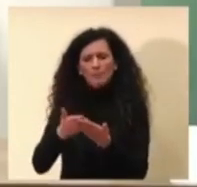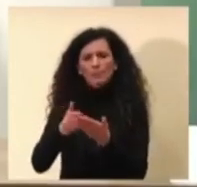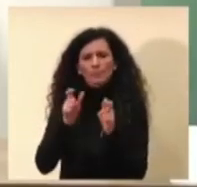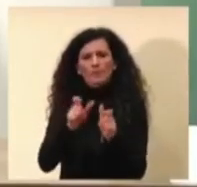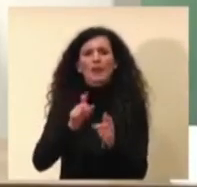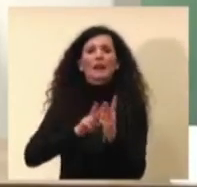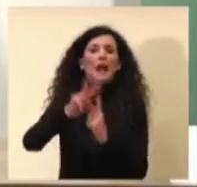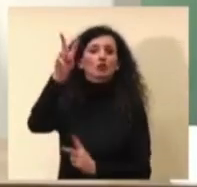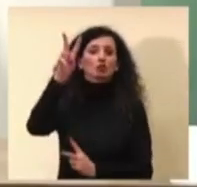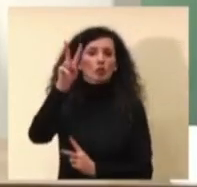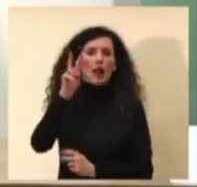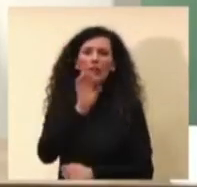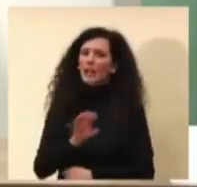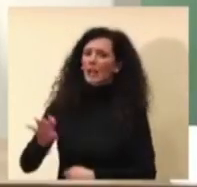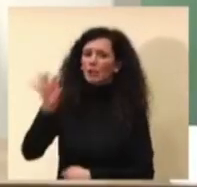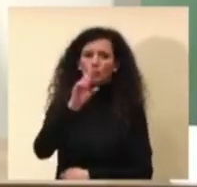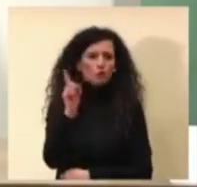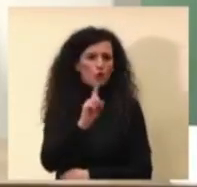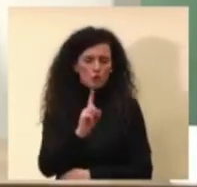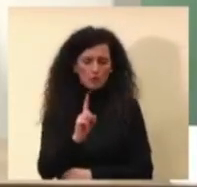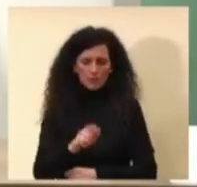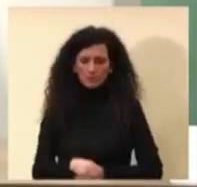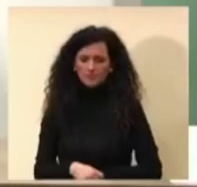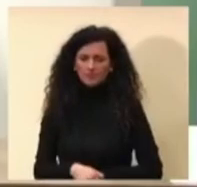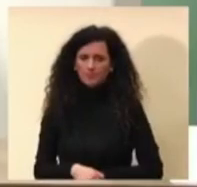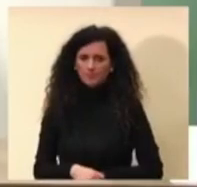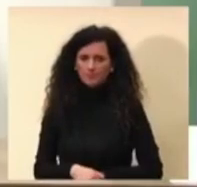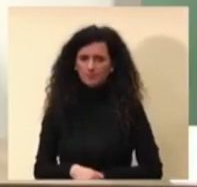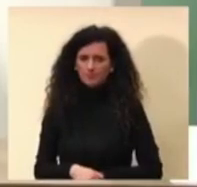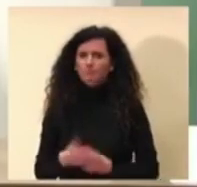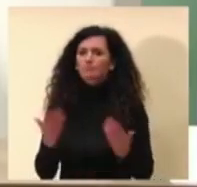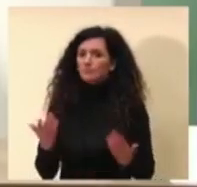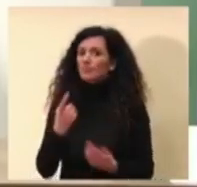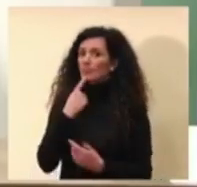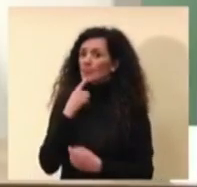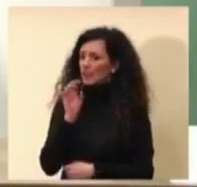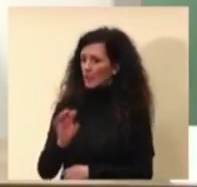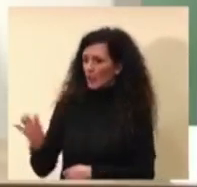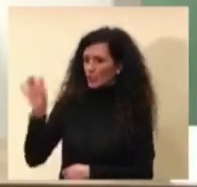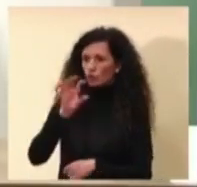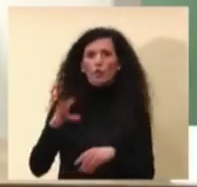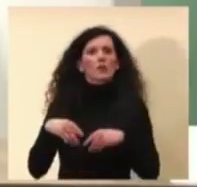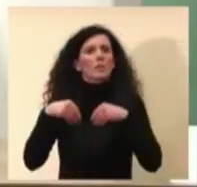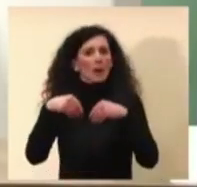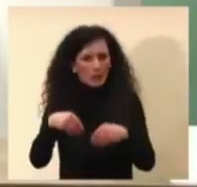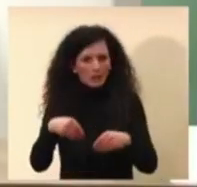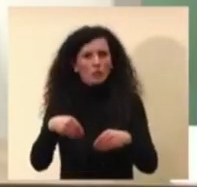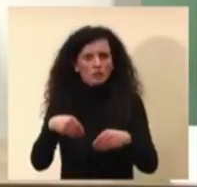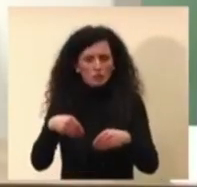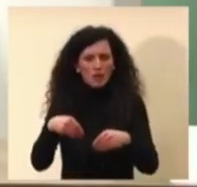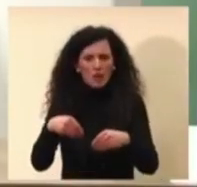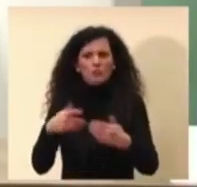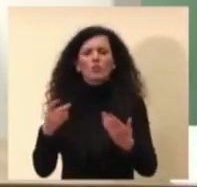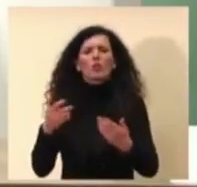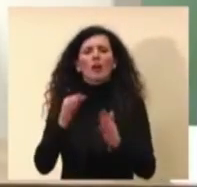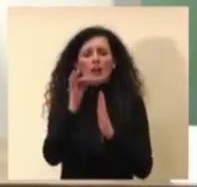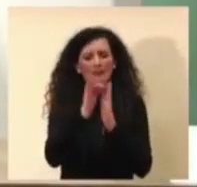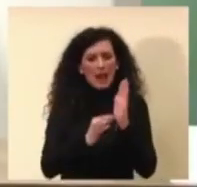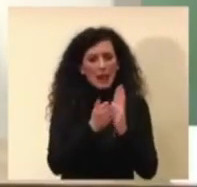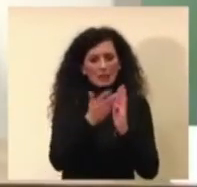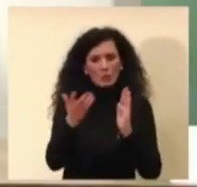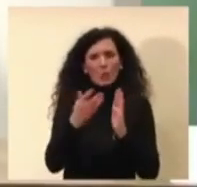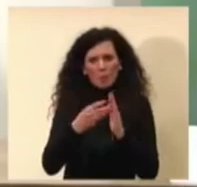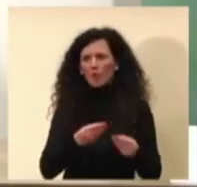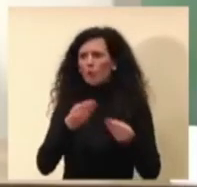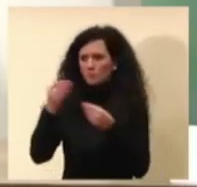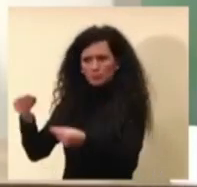dopodiché le regioni che hanno partecipato ovviamente hanno il loro dato lo hanno avuto è stato elaborato insieme a loro e loro il